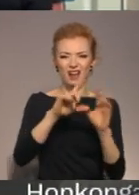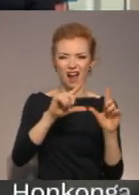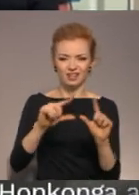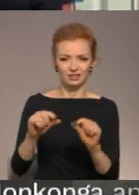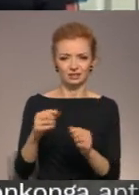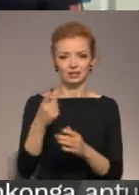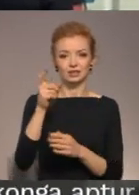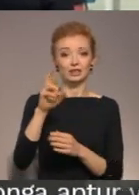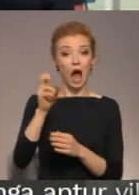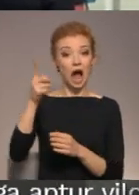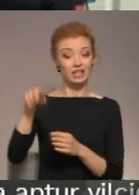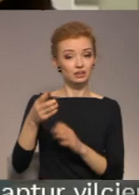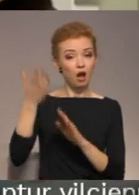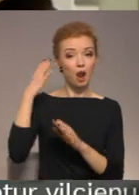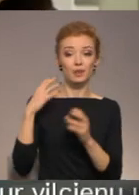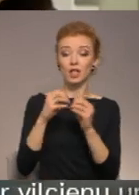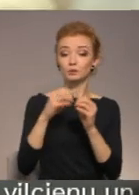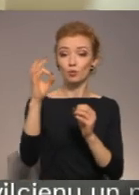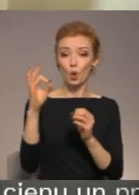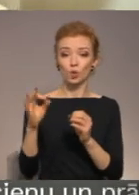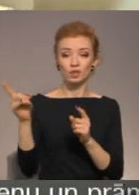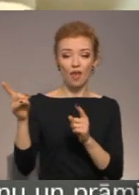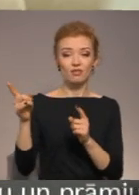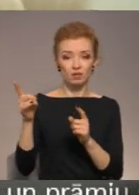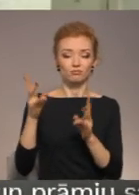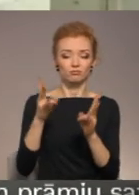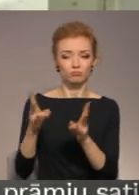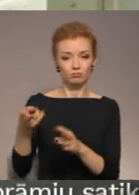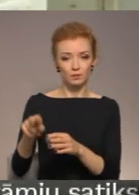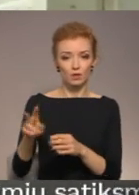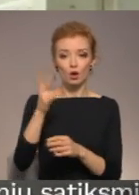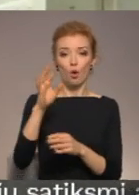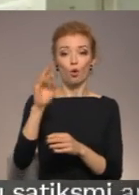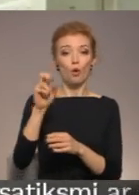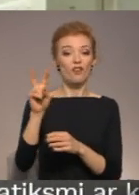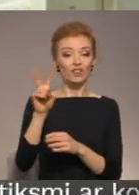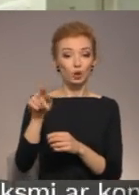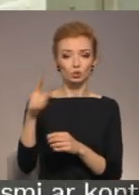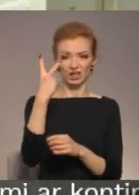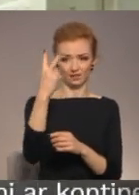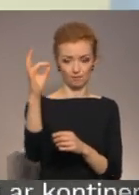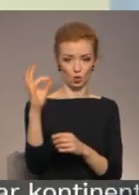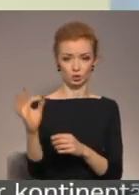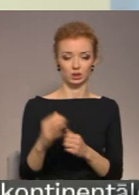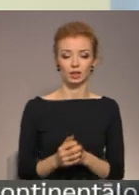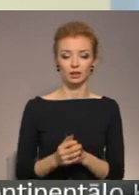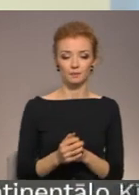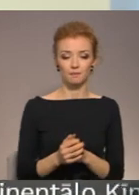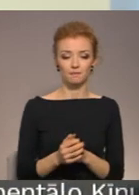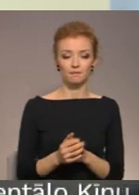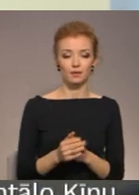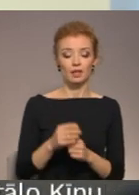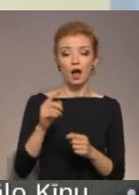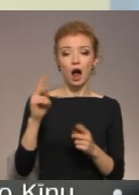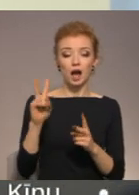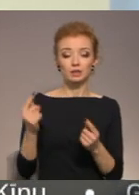gadījumā leteltāte bija 10% no visiem hospitalizētajiem, koronavīrusa gadījumā tie ir 2%. Vistamība